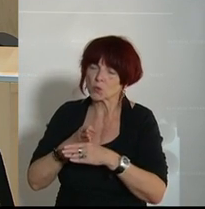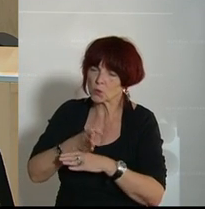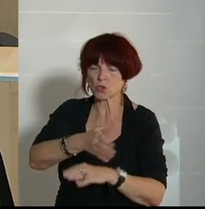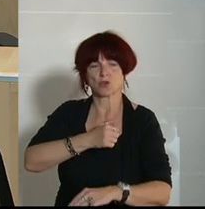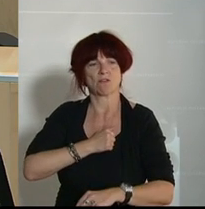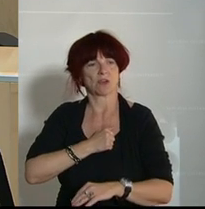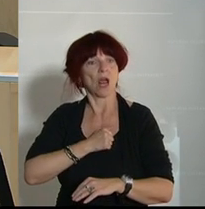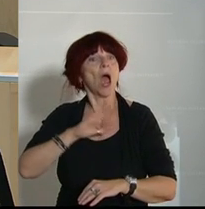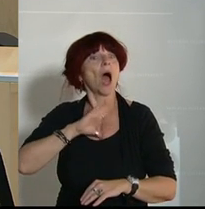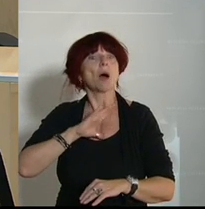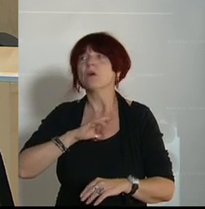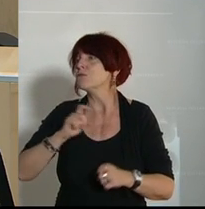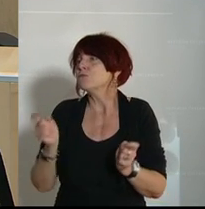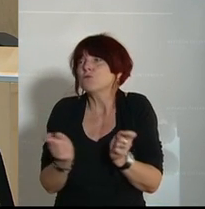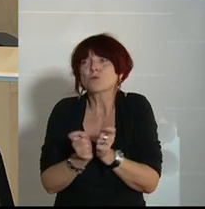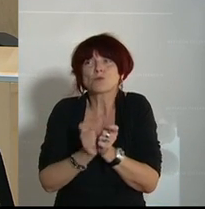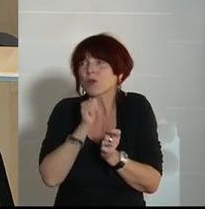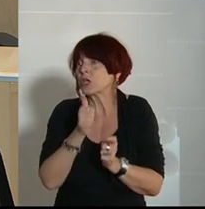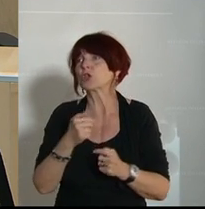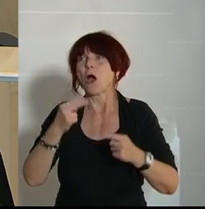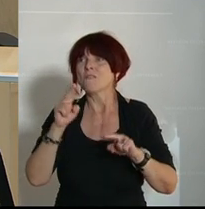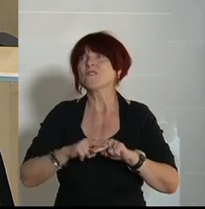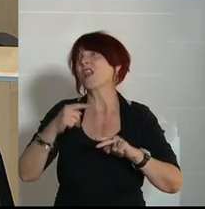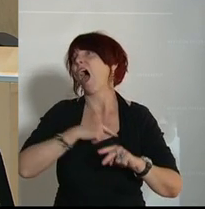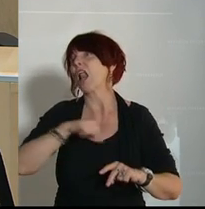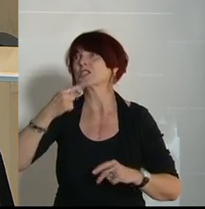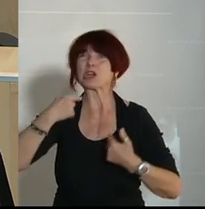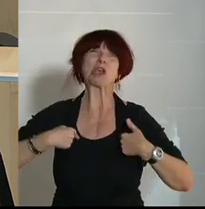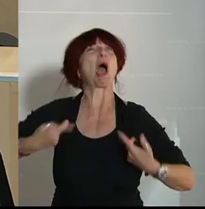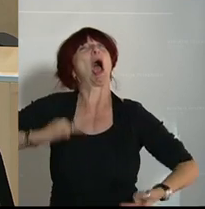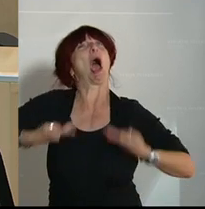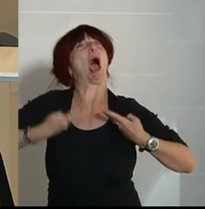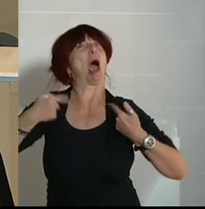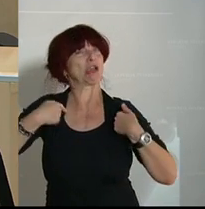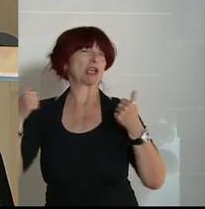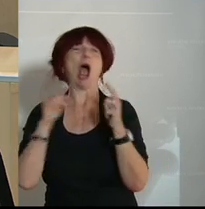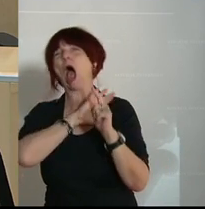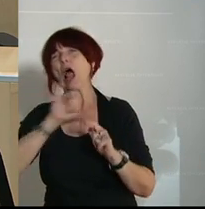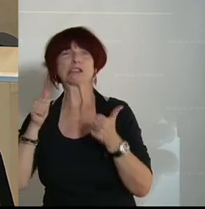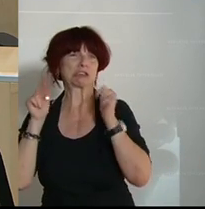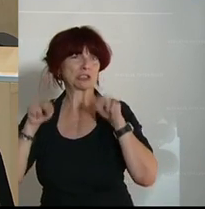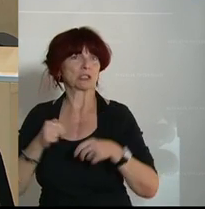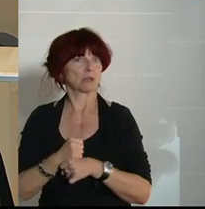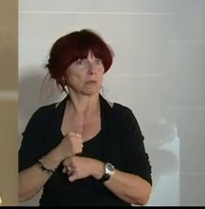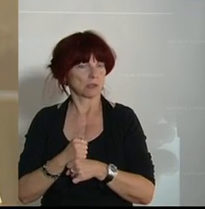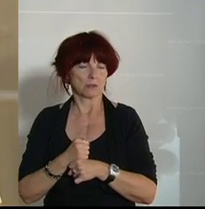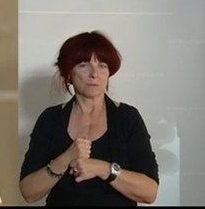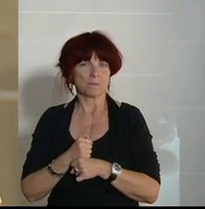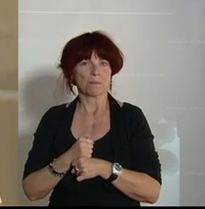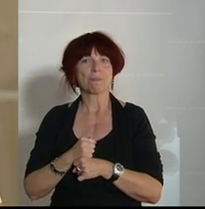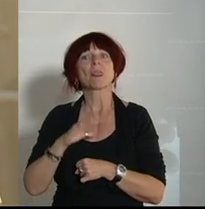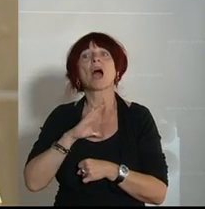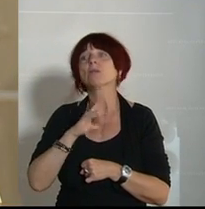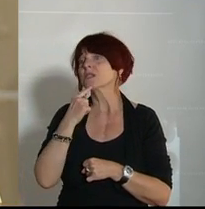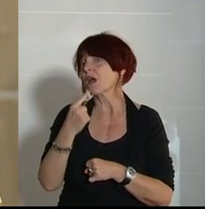wenn man sagt, man hat alles richtig gemacht und dort ist ja auch der Ansatz, warum man sagt, man braucht jemanden, der das koordiniert, weil nämlich